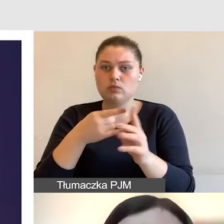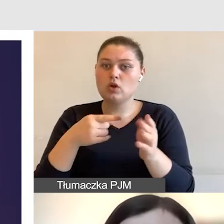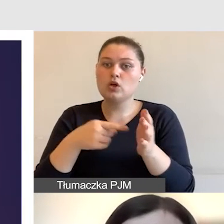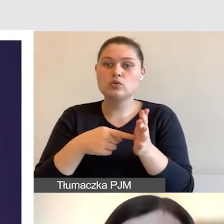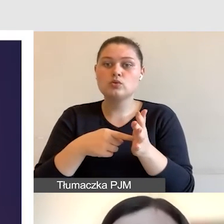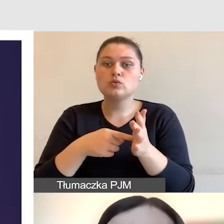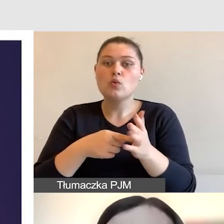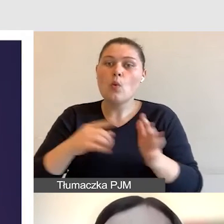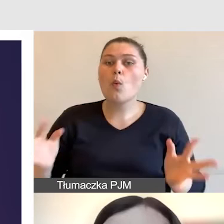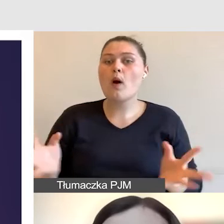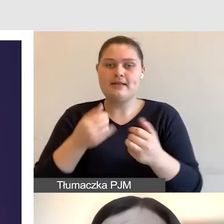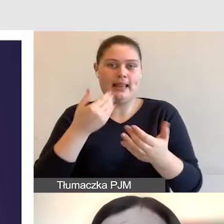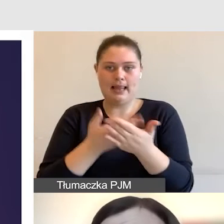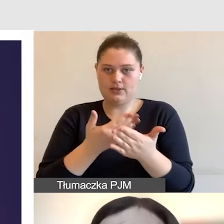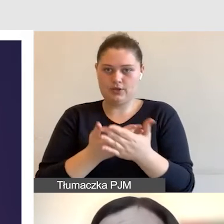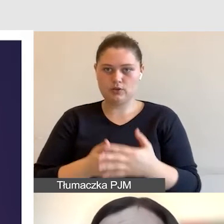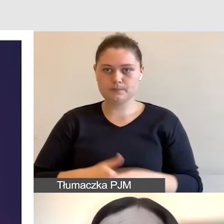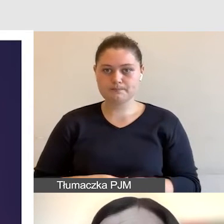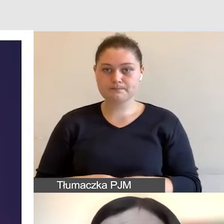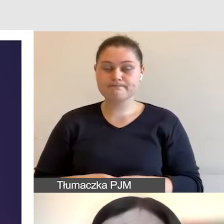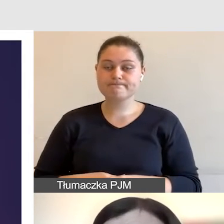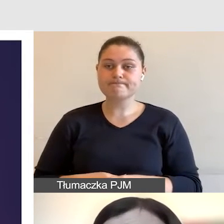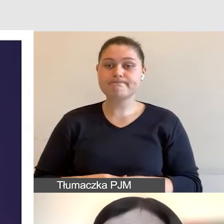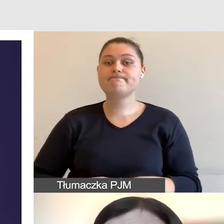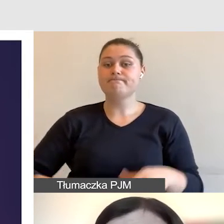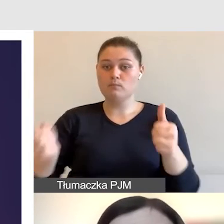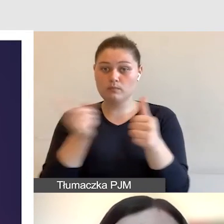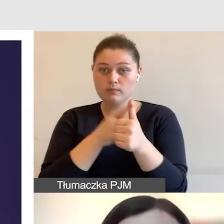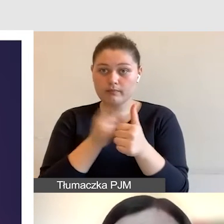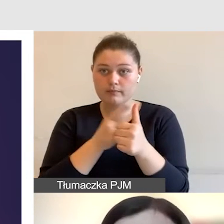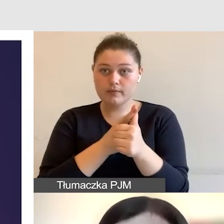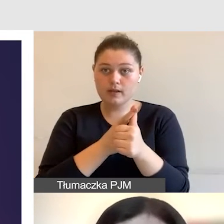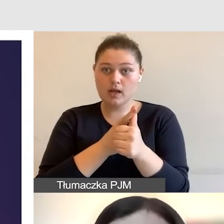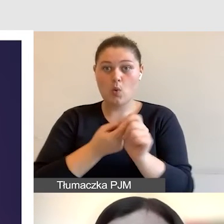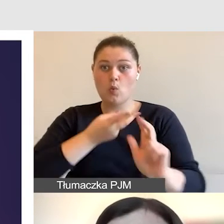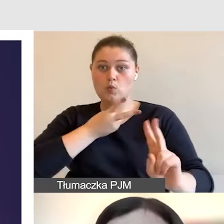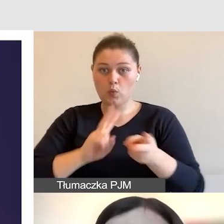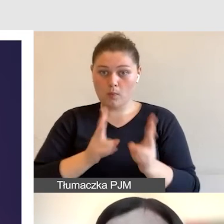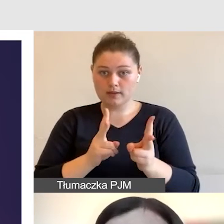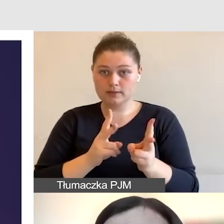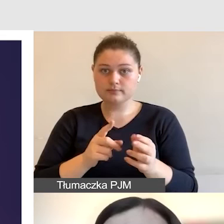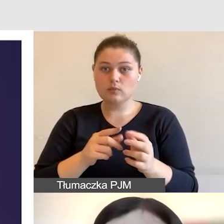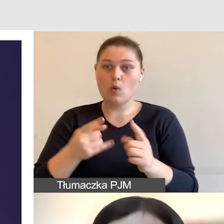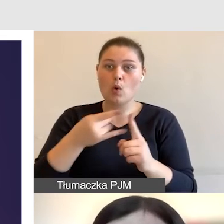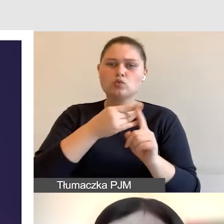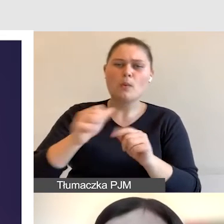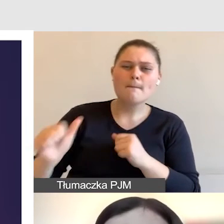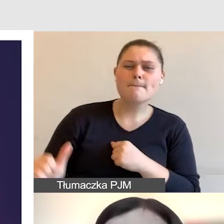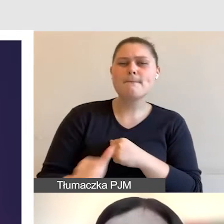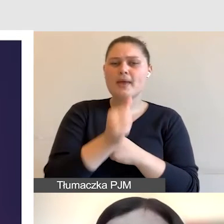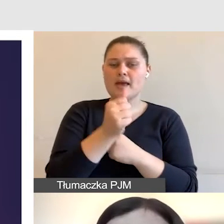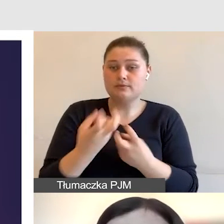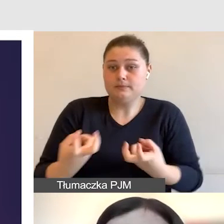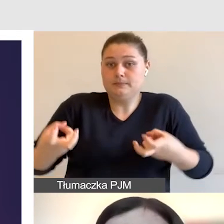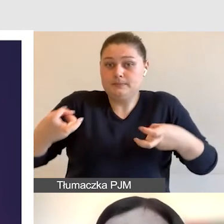łatwiejsza? Przede wszystkim tłumacz języka migowego. Zoom jako jeden z pierwszych pozwolił na dodawanie